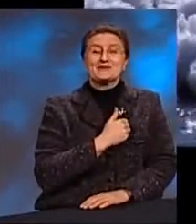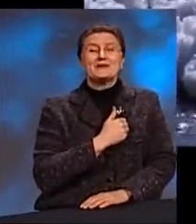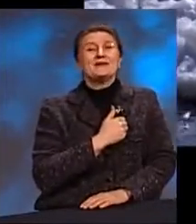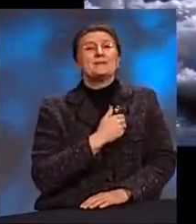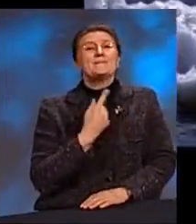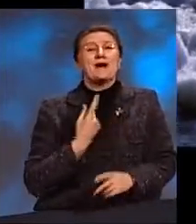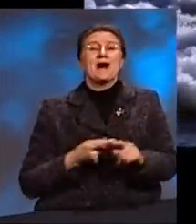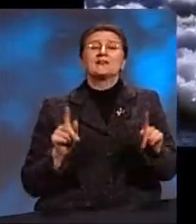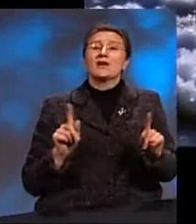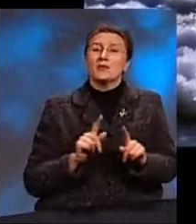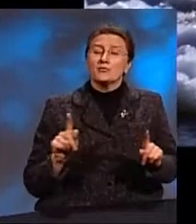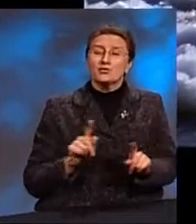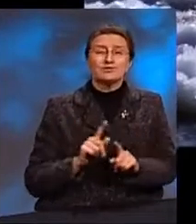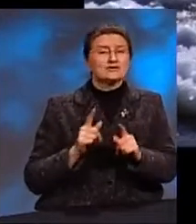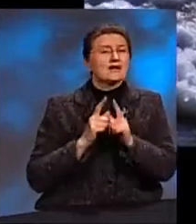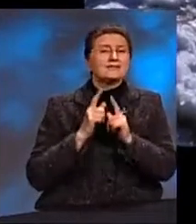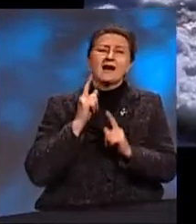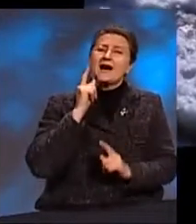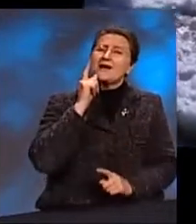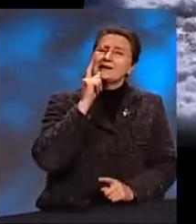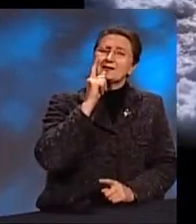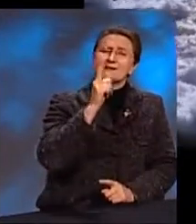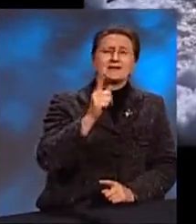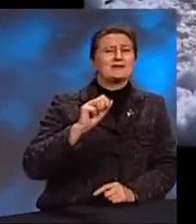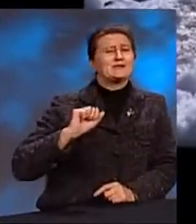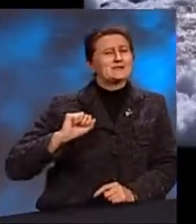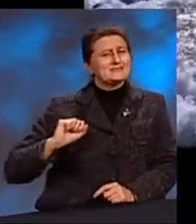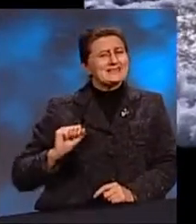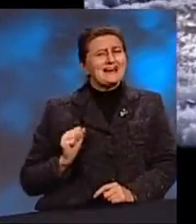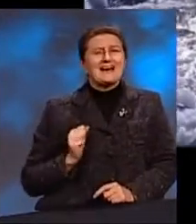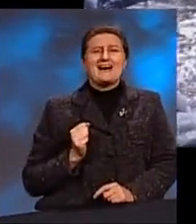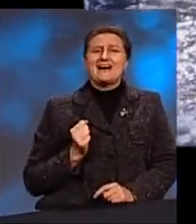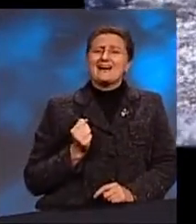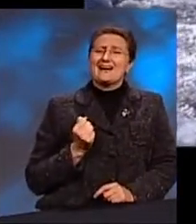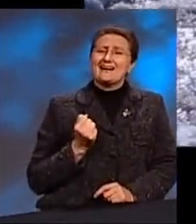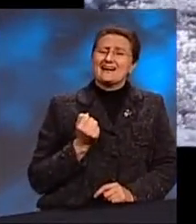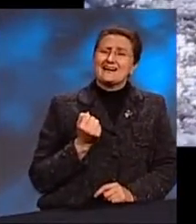Потому что далеки друзья